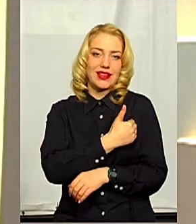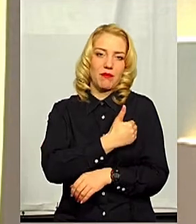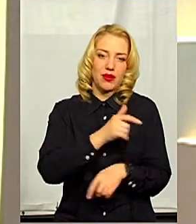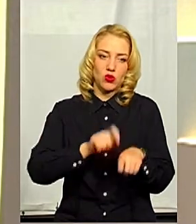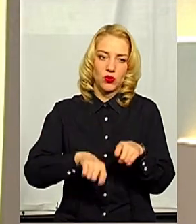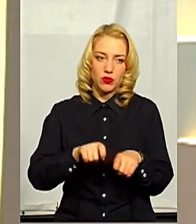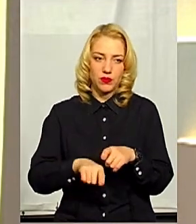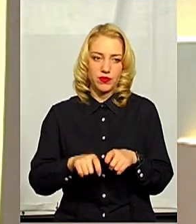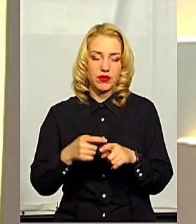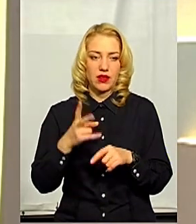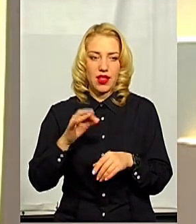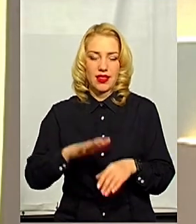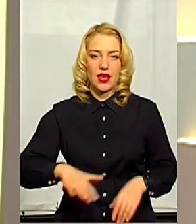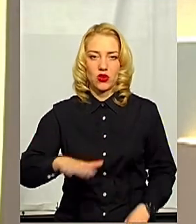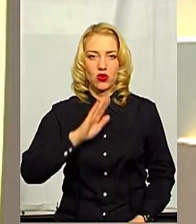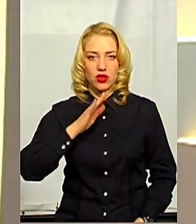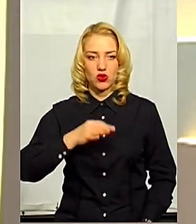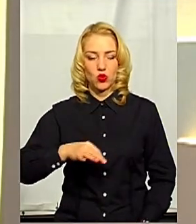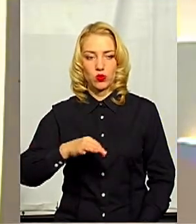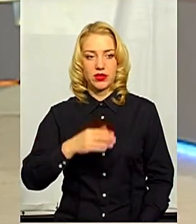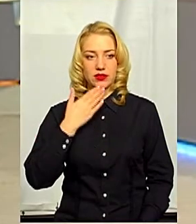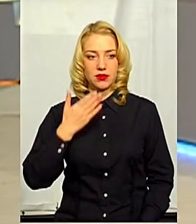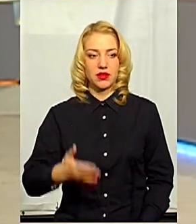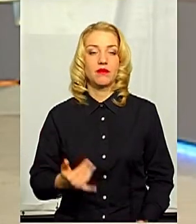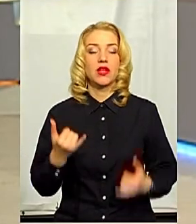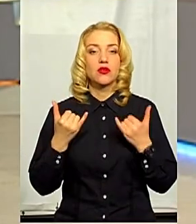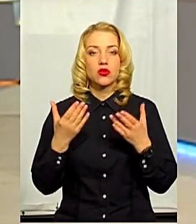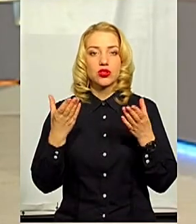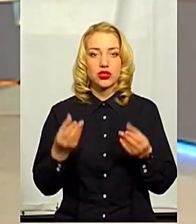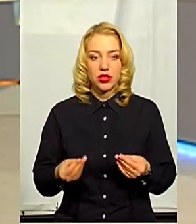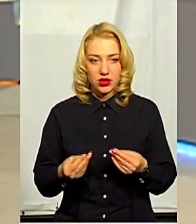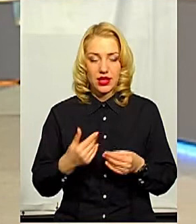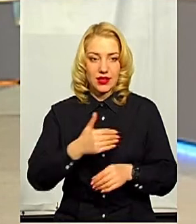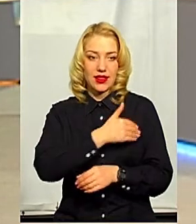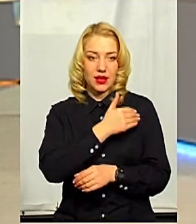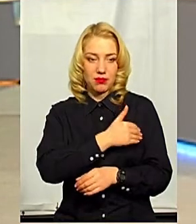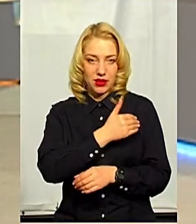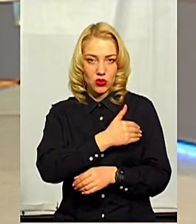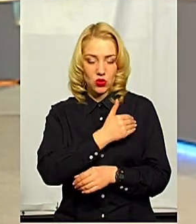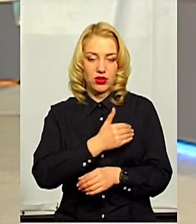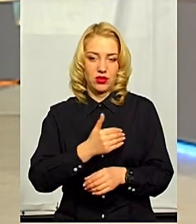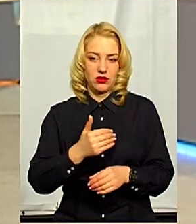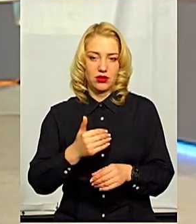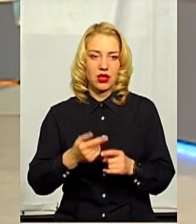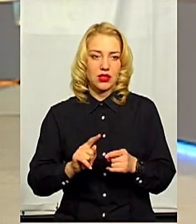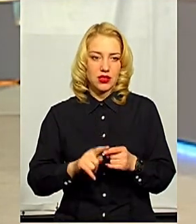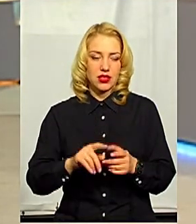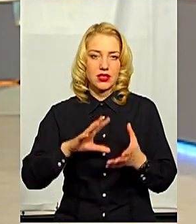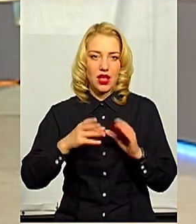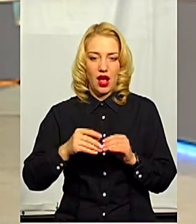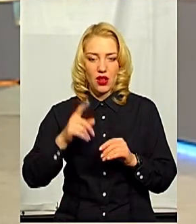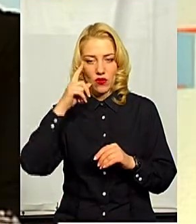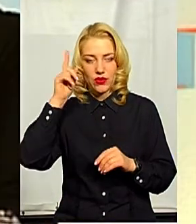на території області? На сьогоднішній день температурний скринінг – це загальновідомий вже